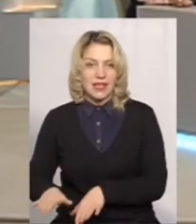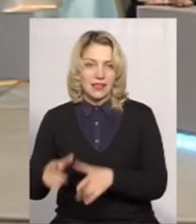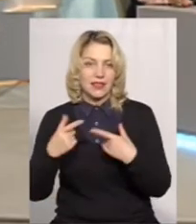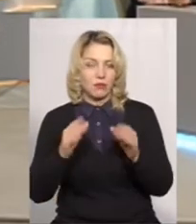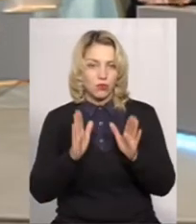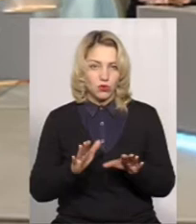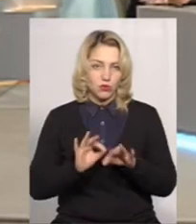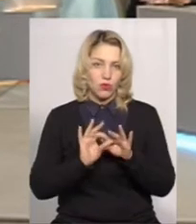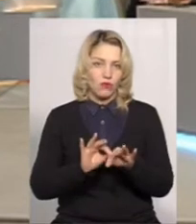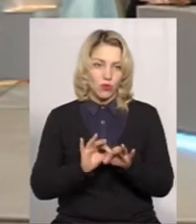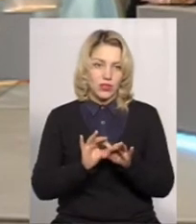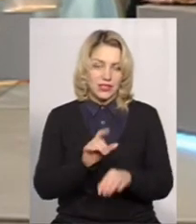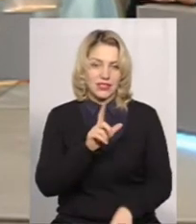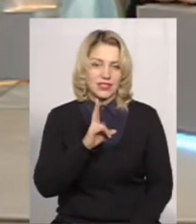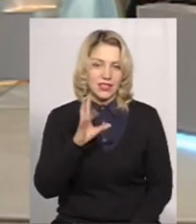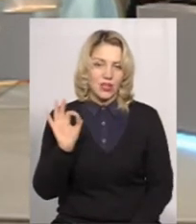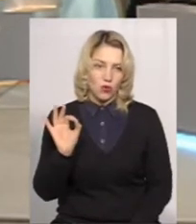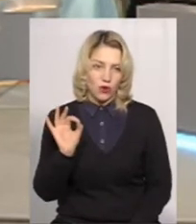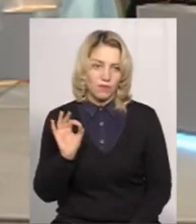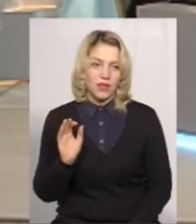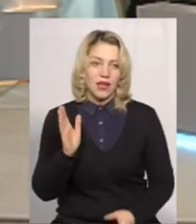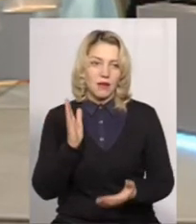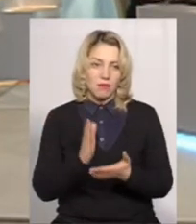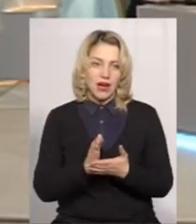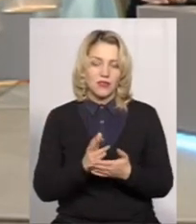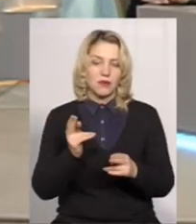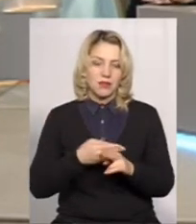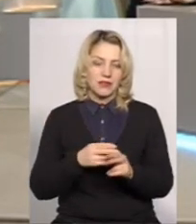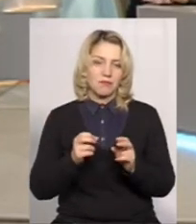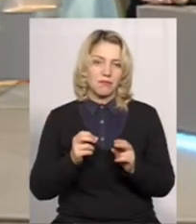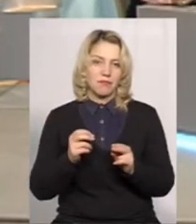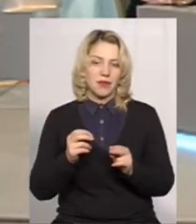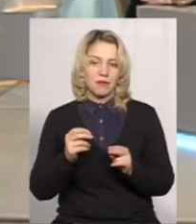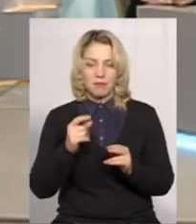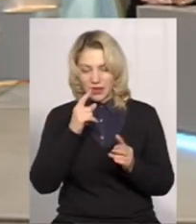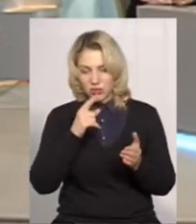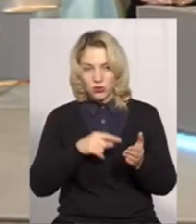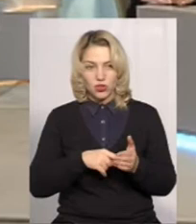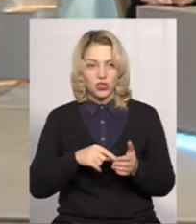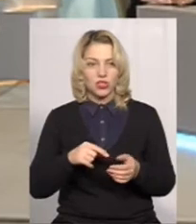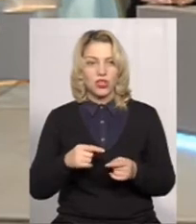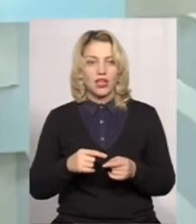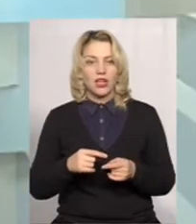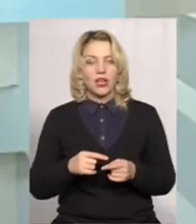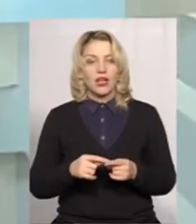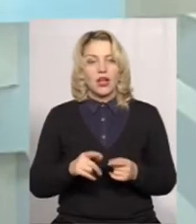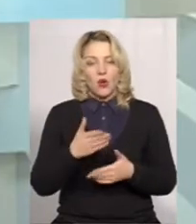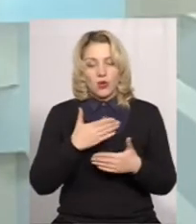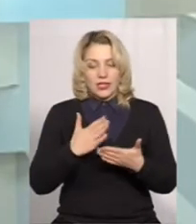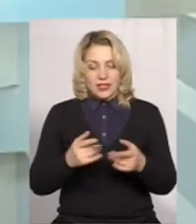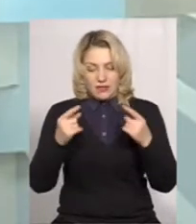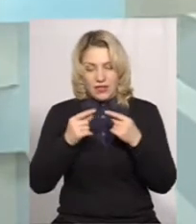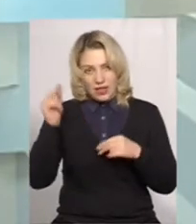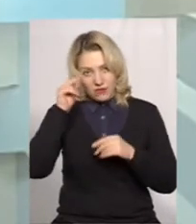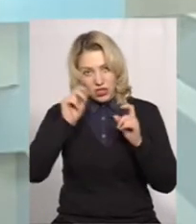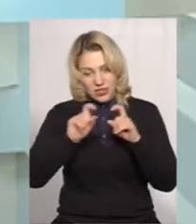мають безперешкодний доступ для У нас є визначені навчальні